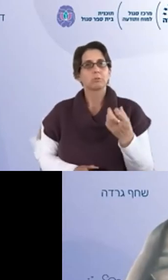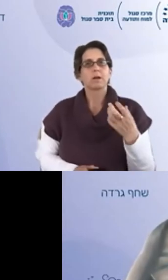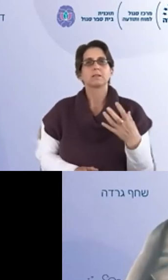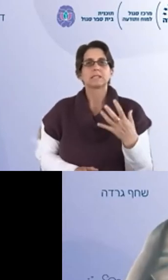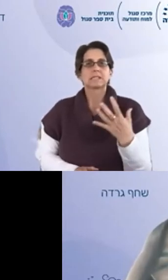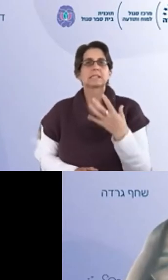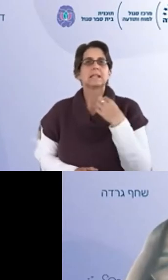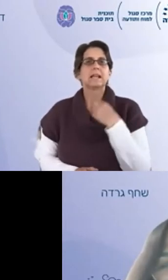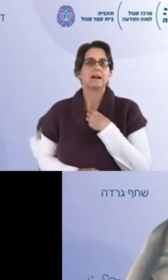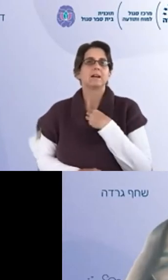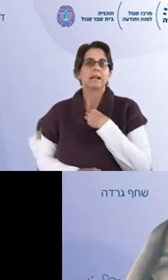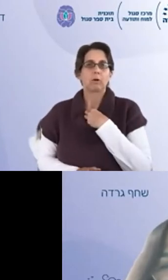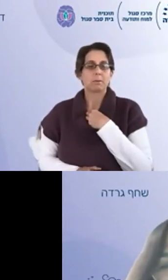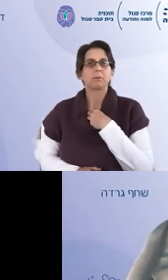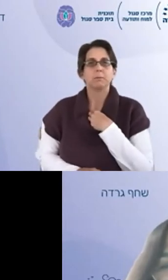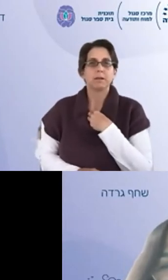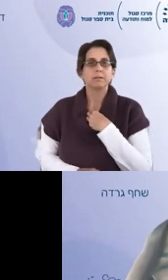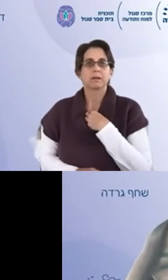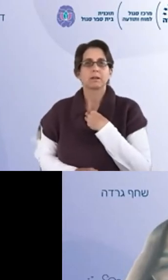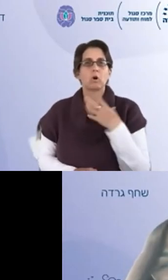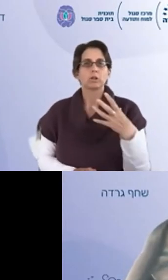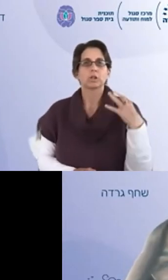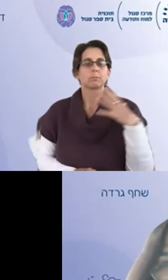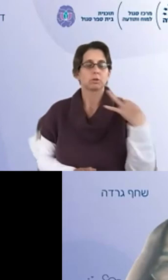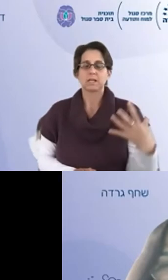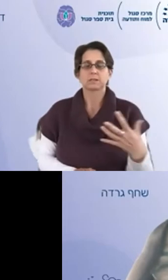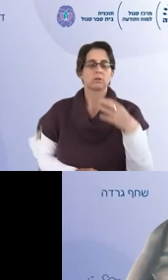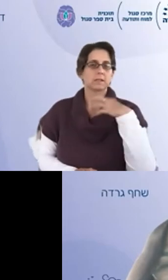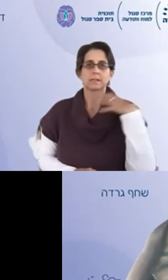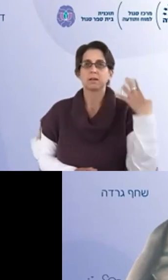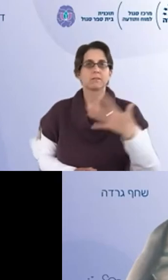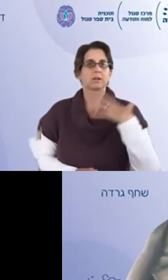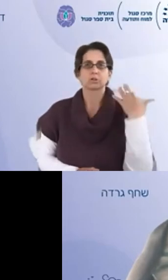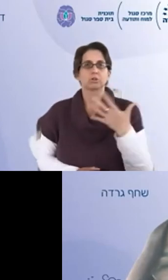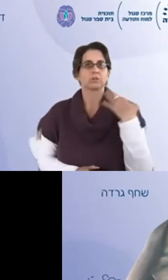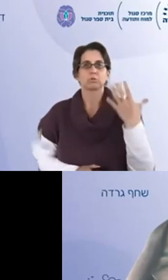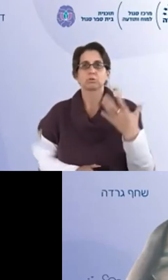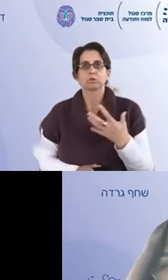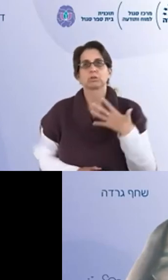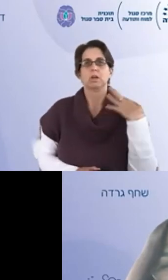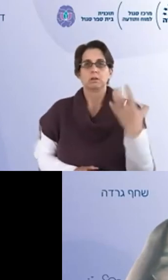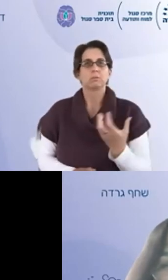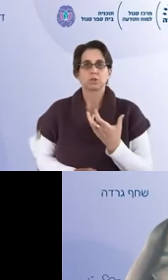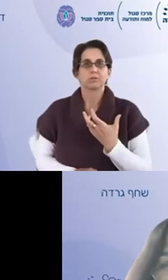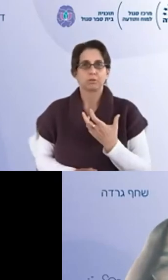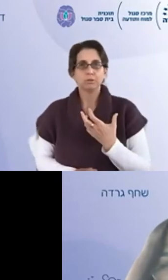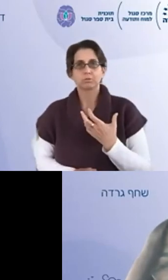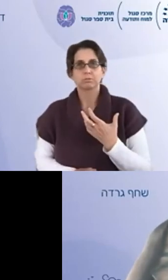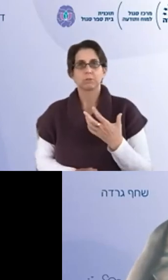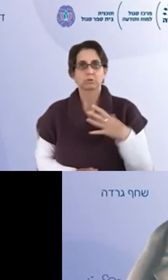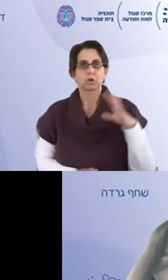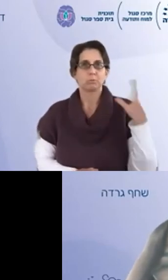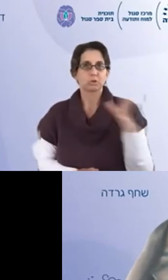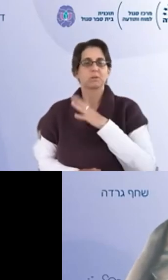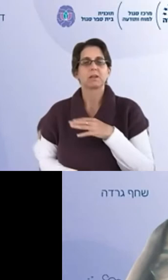שעוד את אומרת זה צלילה לעולם הפנימי היכולת שלי פתאום לעצור ולשים לב לרגשות ודחושות ומחשבות